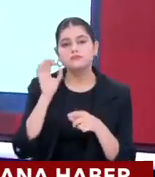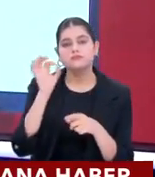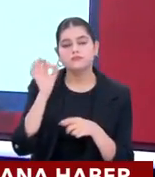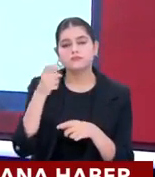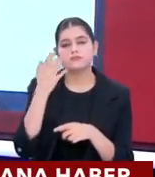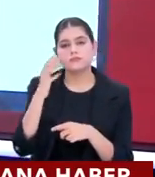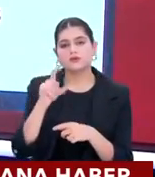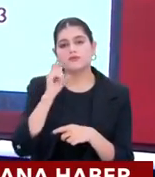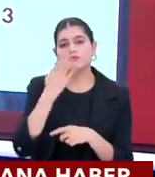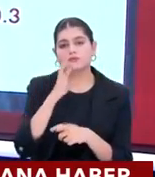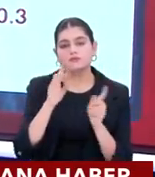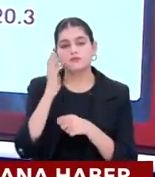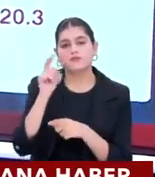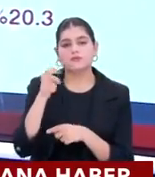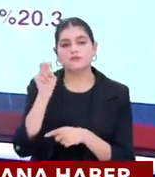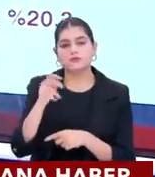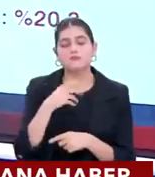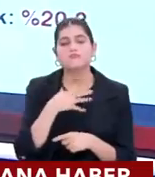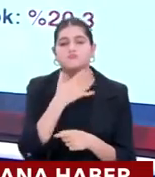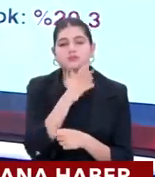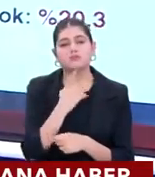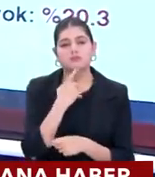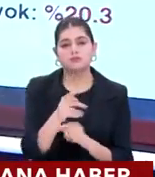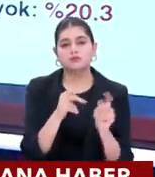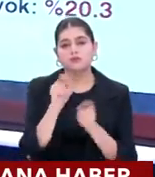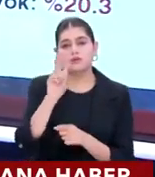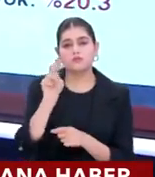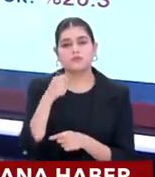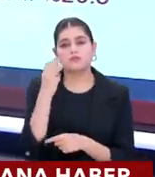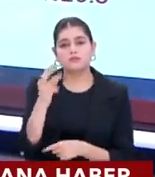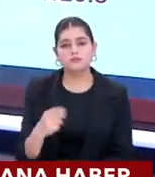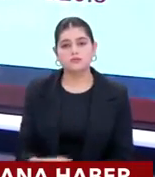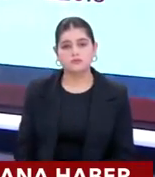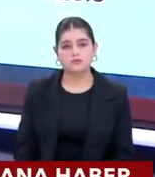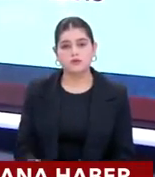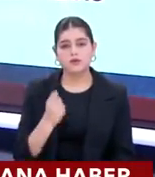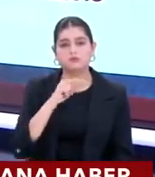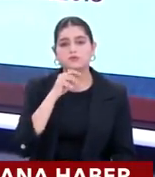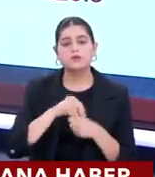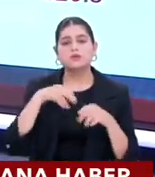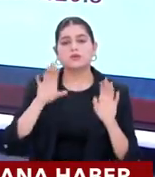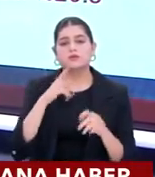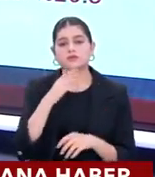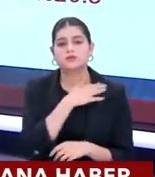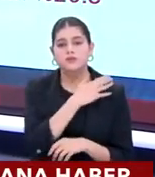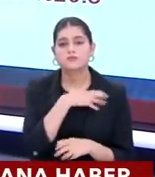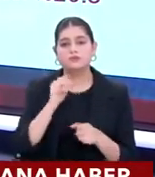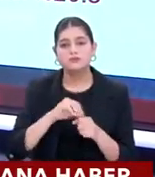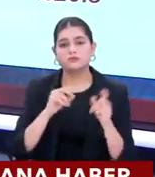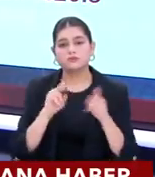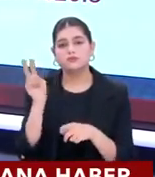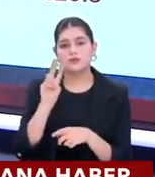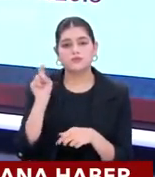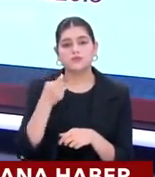.2. Cevap yok 4.8. Fikrim yok 20.3. Bakınız az bir rakam değil bu. CHP seçmeninin yüzde